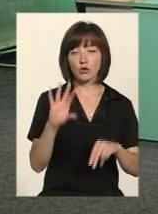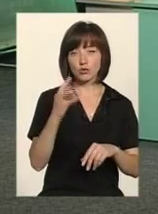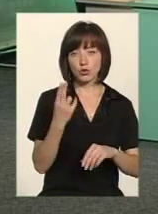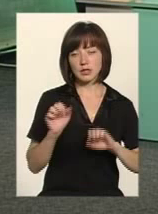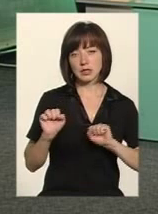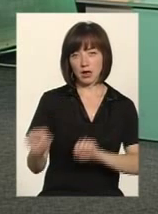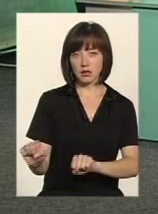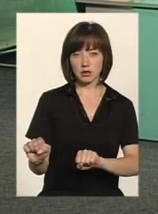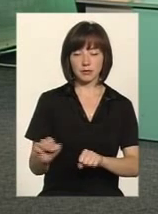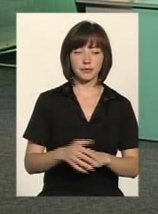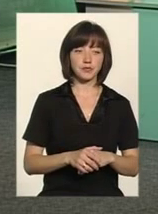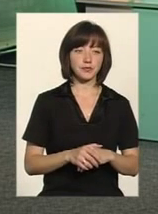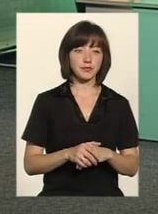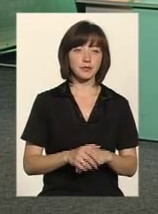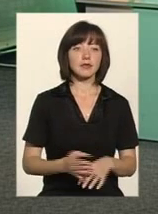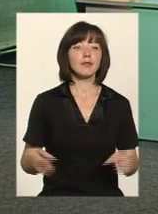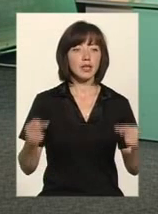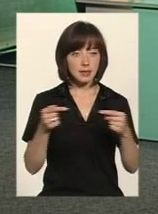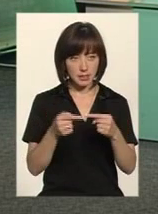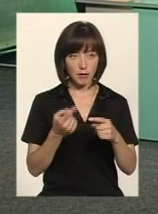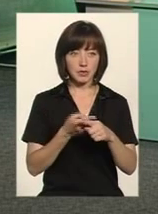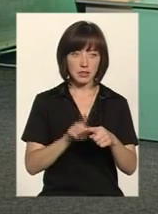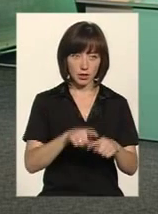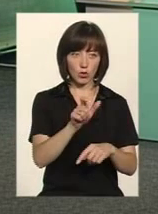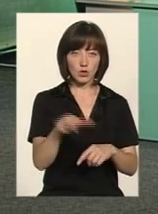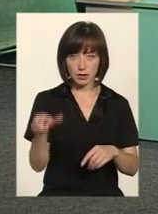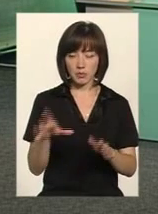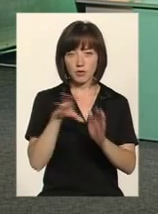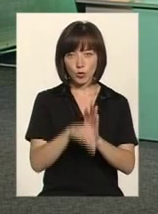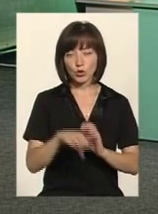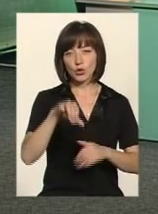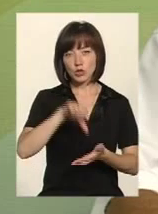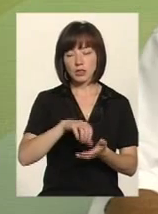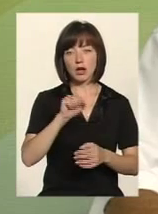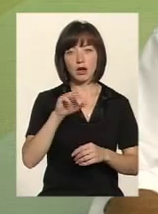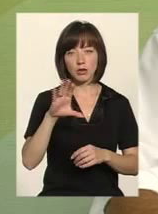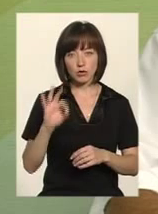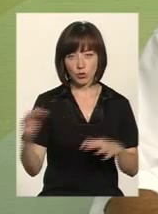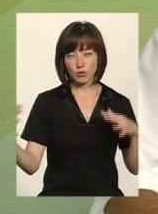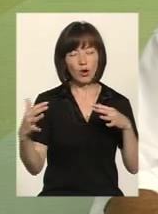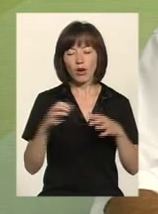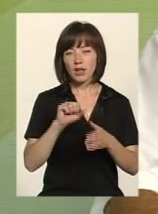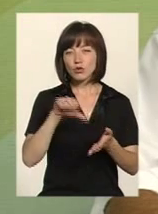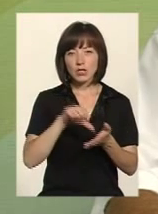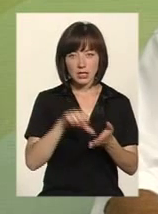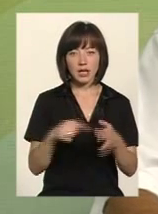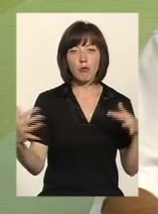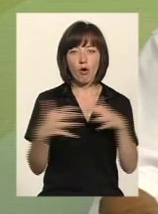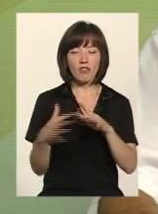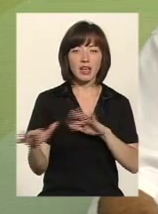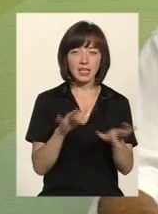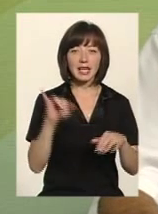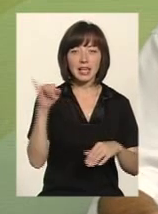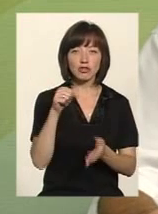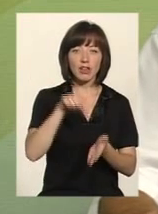який вже говорив Микола Миколаївич. Саме до цих осіб відносяться учасники бойових дій, а також члени сімей загиблих. В